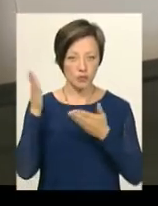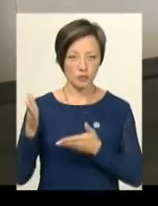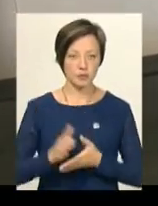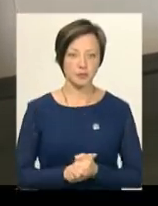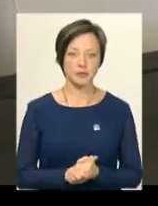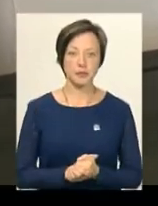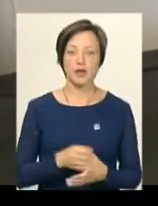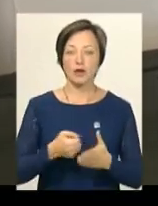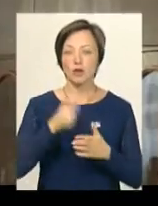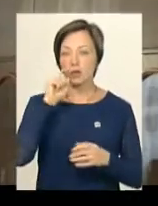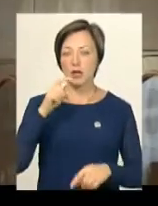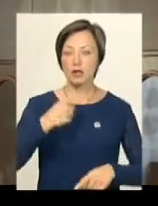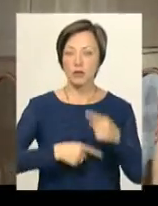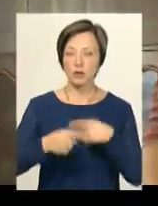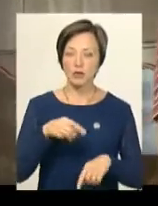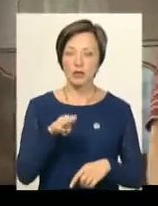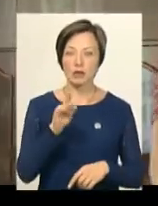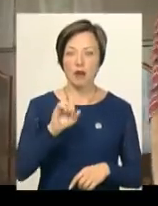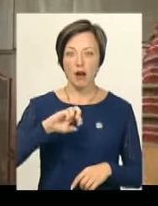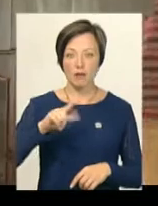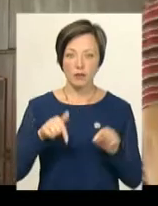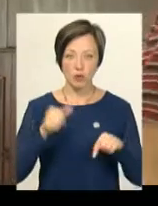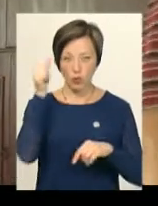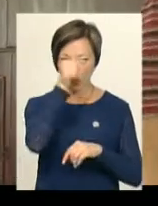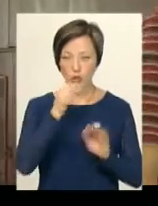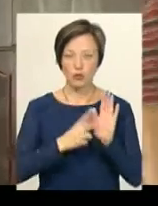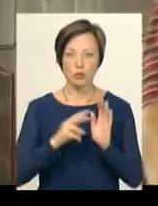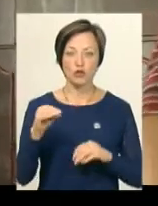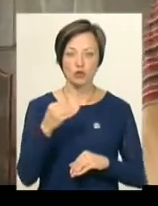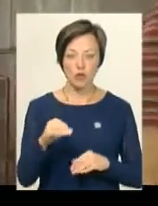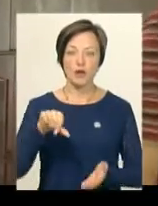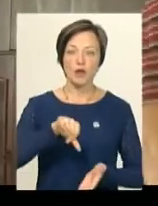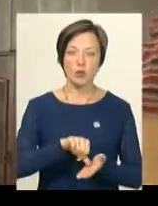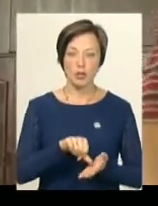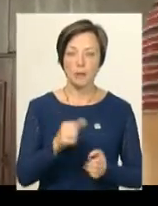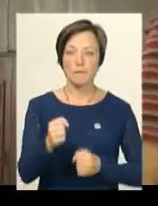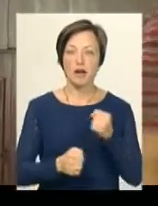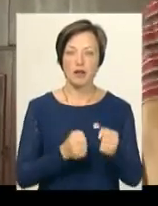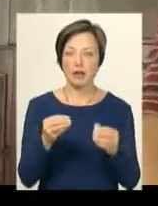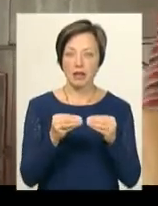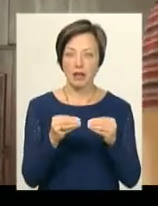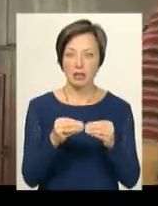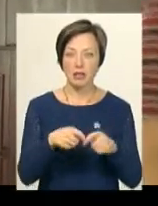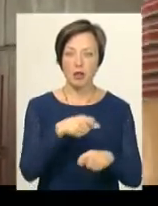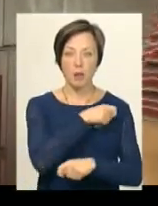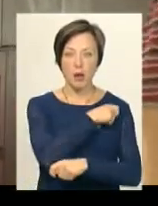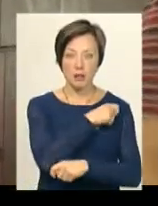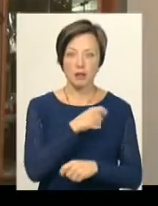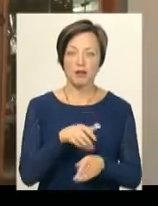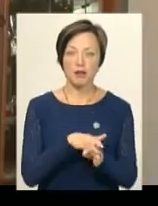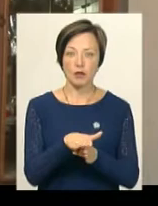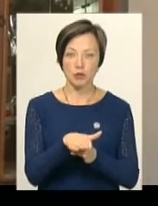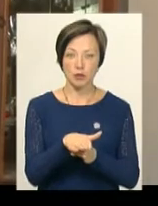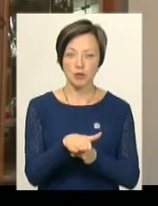Америки. До України повернувся у травні цього року. 7 жовтня він візьме участь у марафоні на 10 кілометрів, які